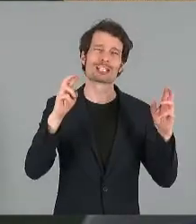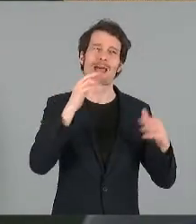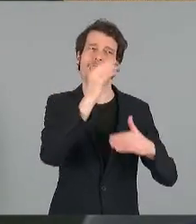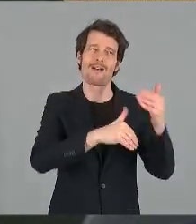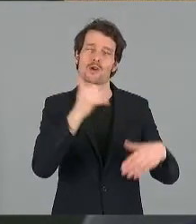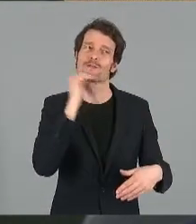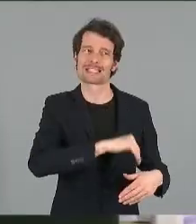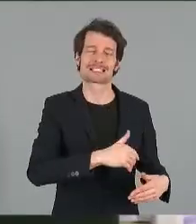Je vous remercie. Merci. Merci. Merci.